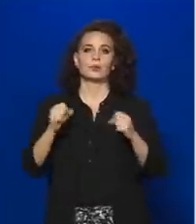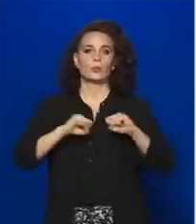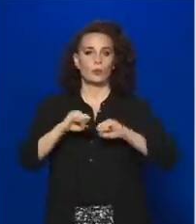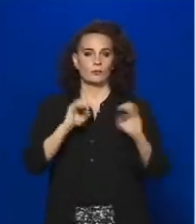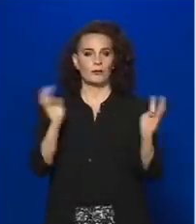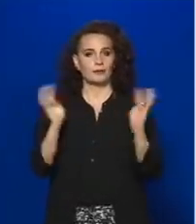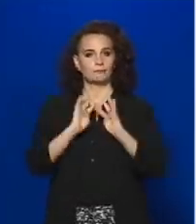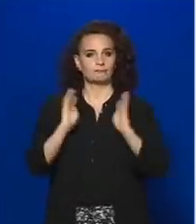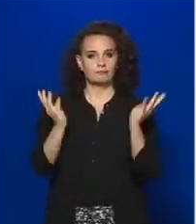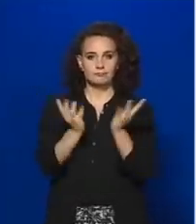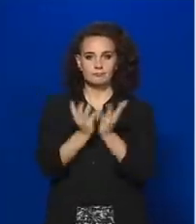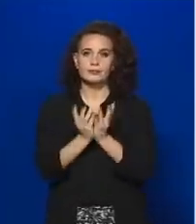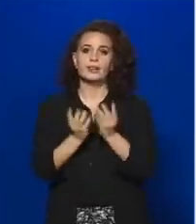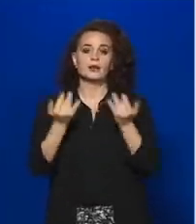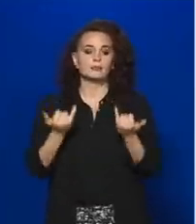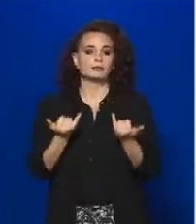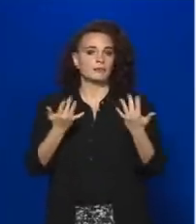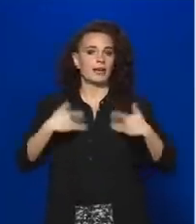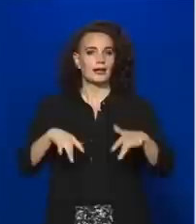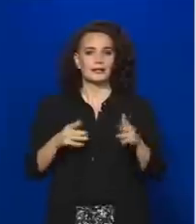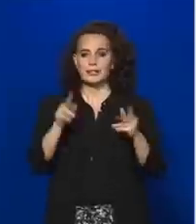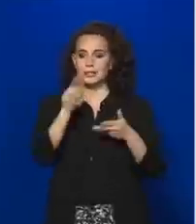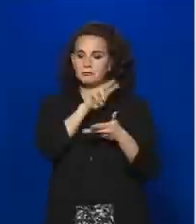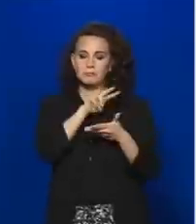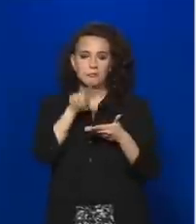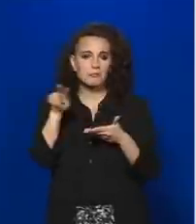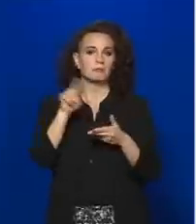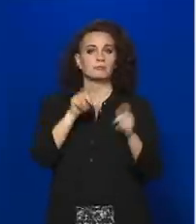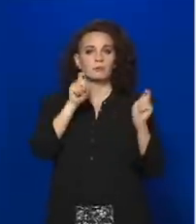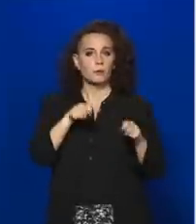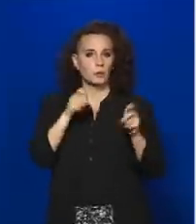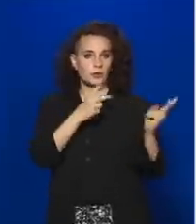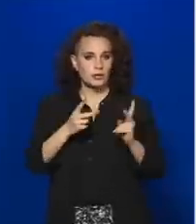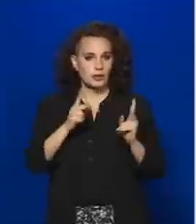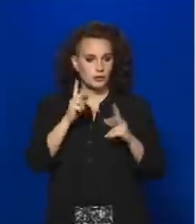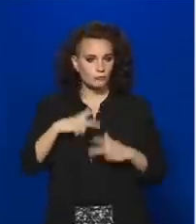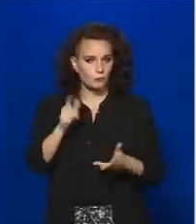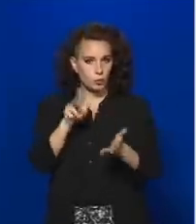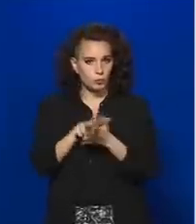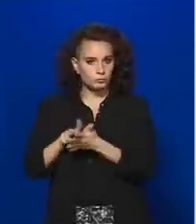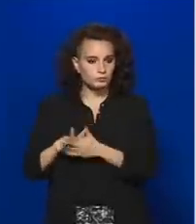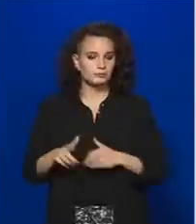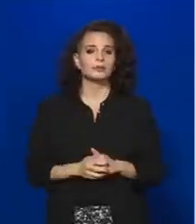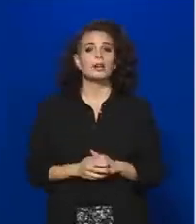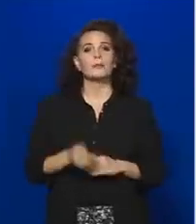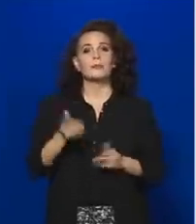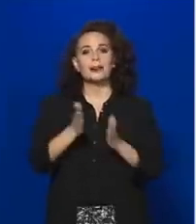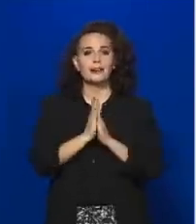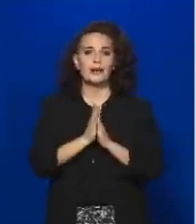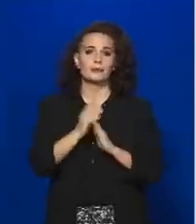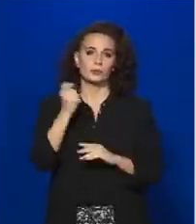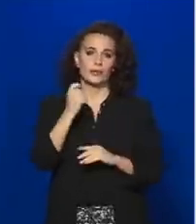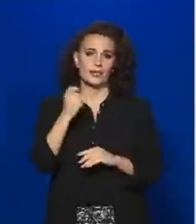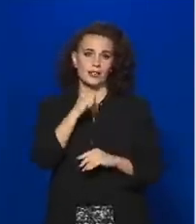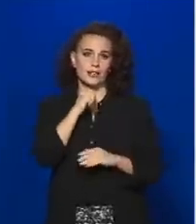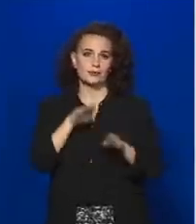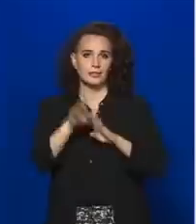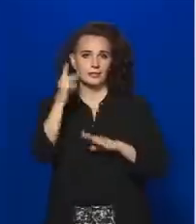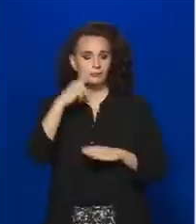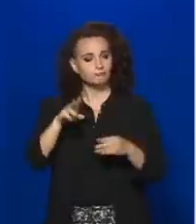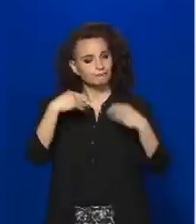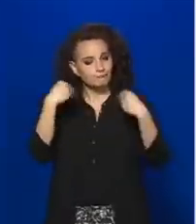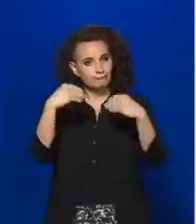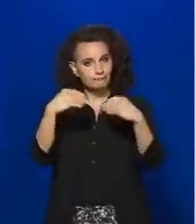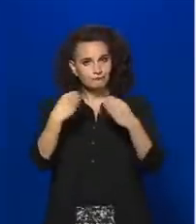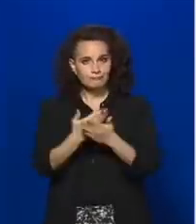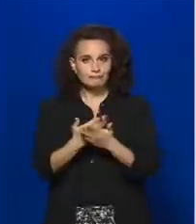áttekintette a jelenlegi helyzetet, illetve ezzel kapcsolatban döntéseket is hozott. Meg is kérem, Gulyás Kergély miniszterület, hogy számoljon be ezekről Önöknek,